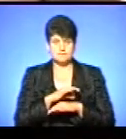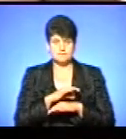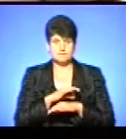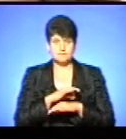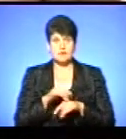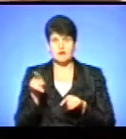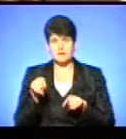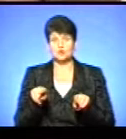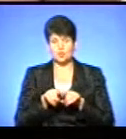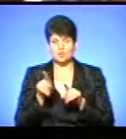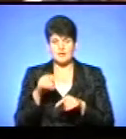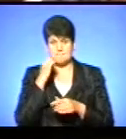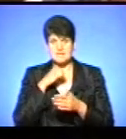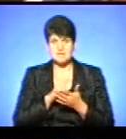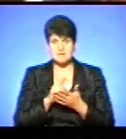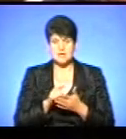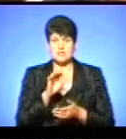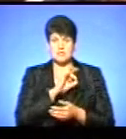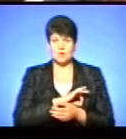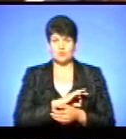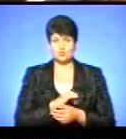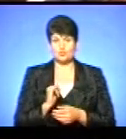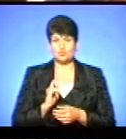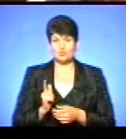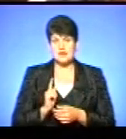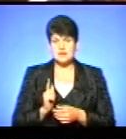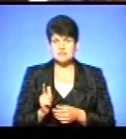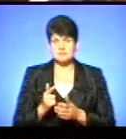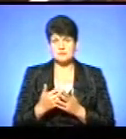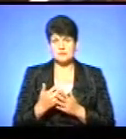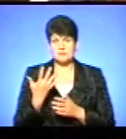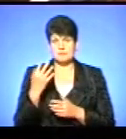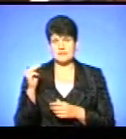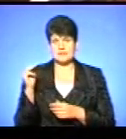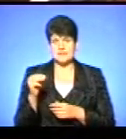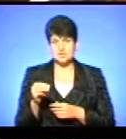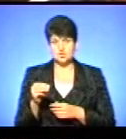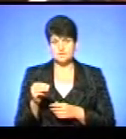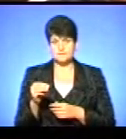она теж пенсіонерка. Доход у нас примерно около п'яти тисяч.